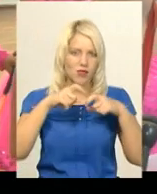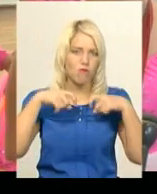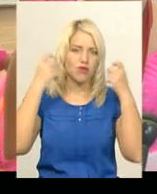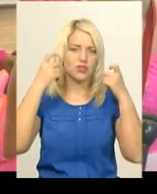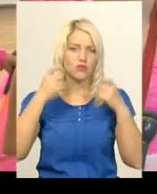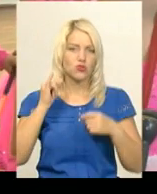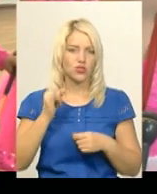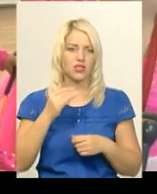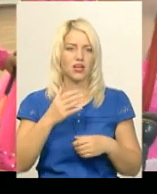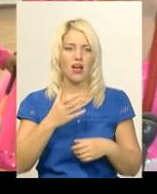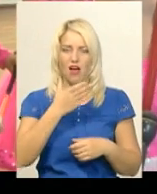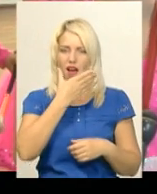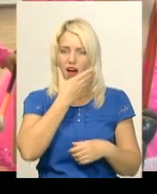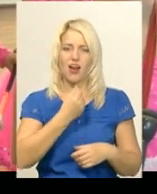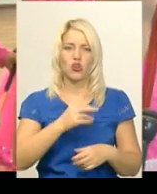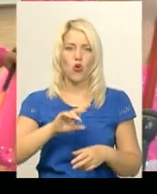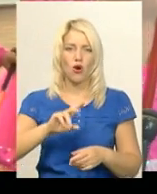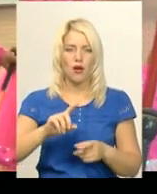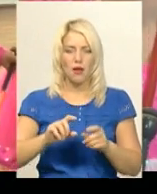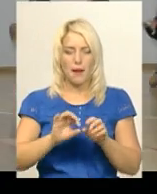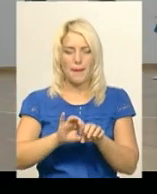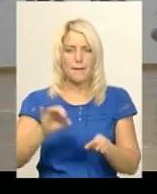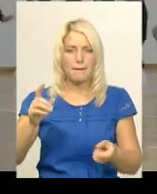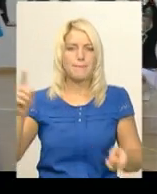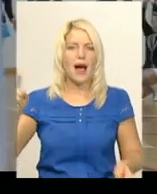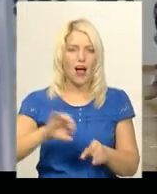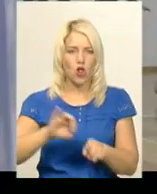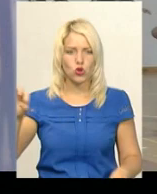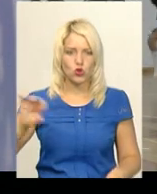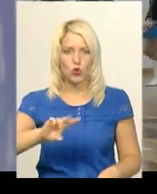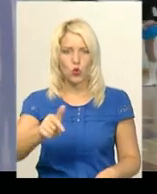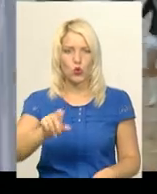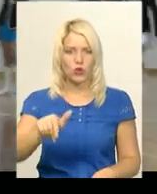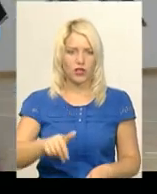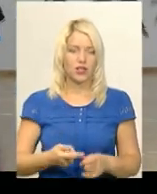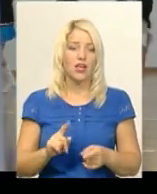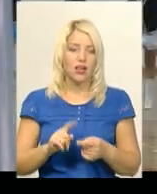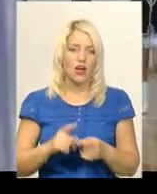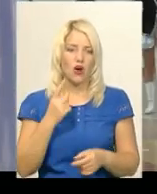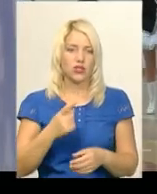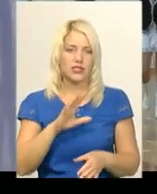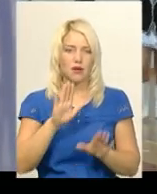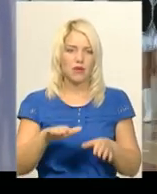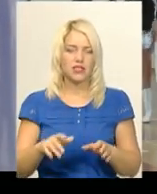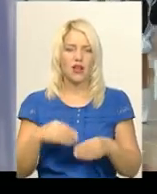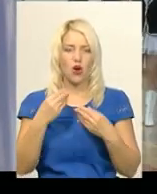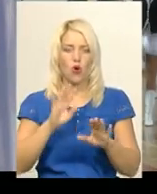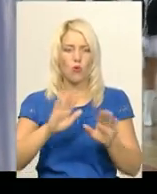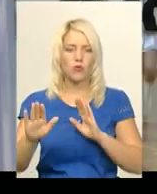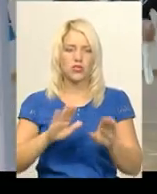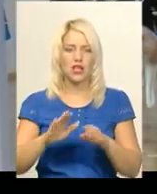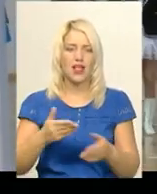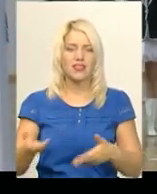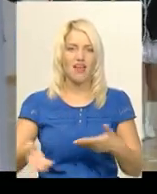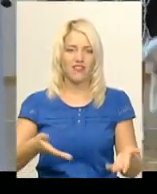найголовніше – гарно крутити паличку, щоб вона не впала. Одне з шести перших місць хмельницьким мажоретком приніс виступ у композиції «Дефіле». У